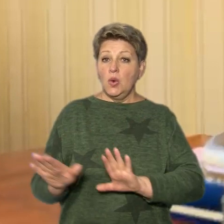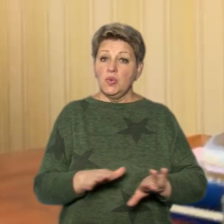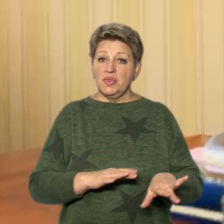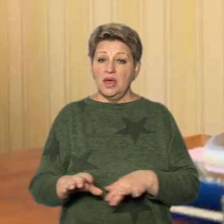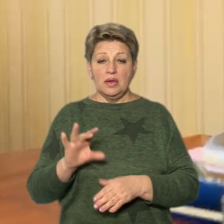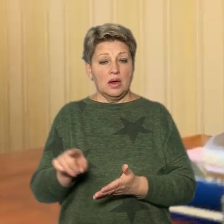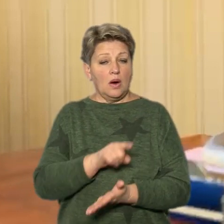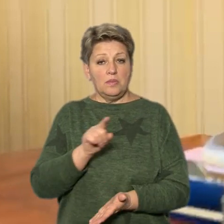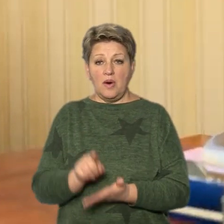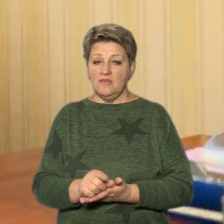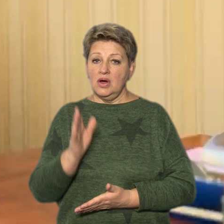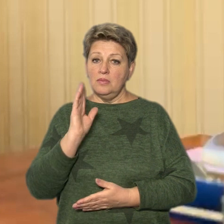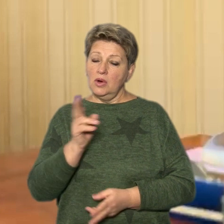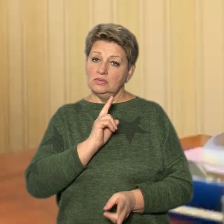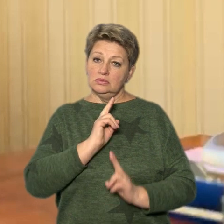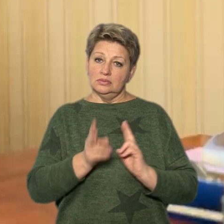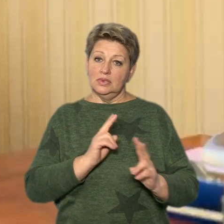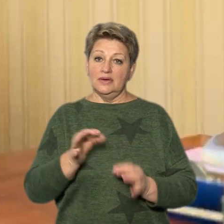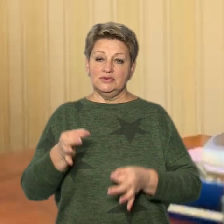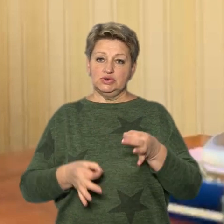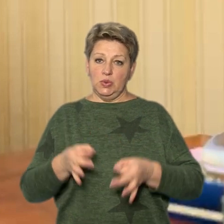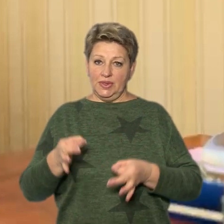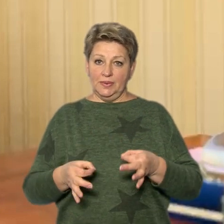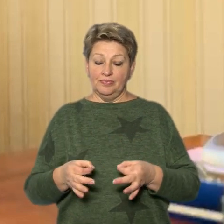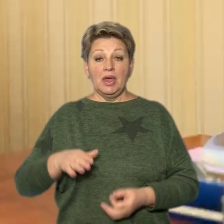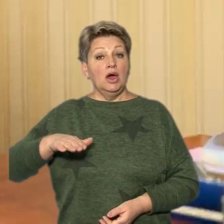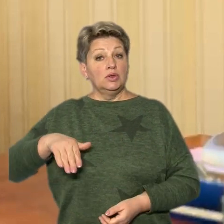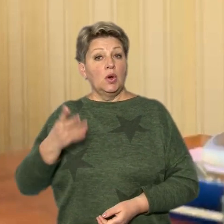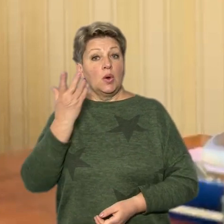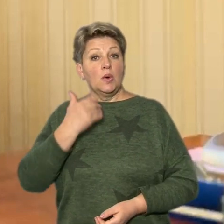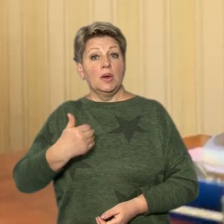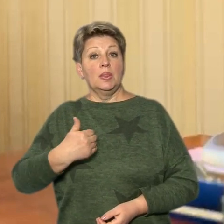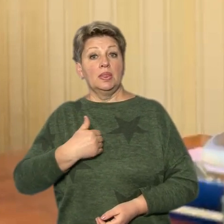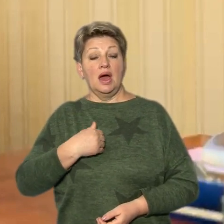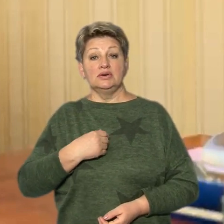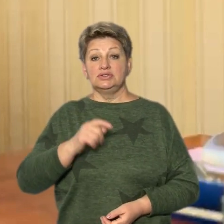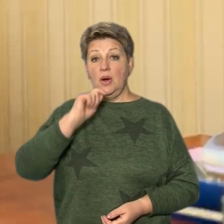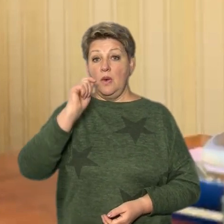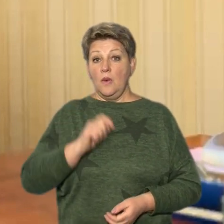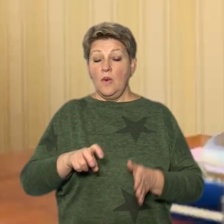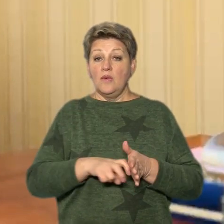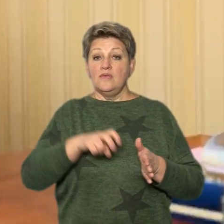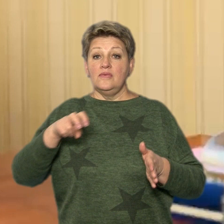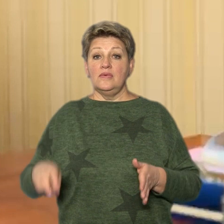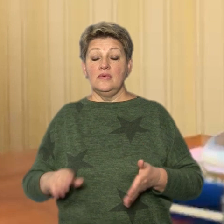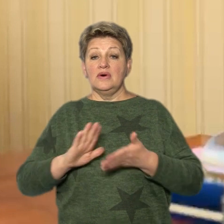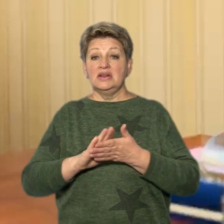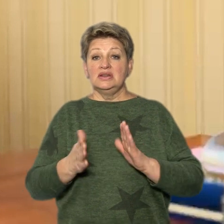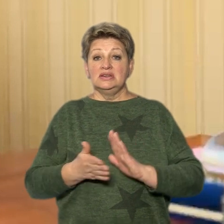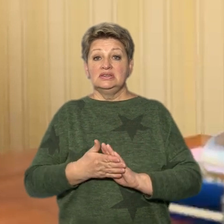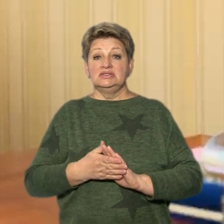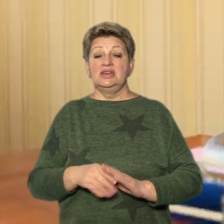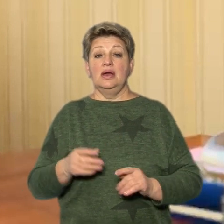'язково буде оскаржено в суді. Тоді, коли наша країна вийде із стану правового нигілізму і